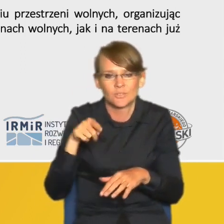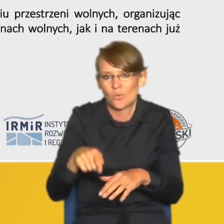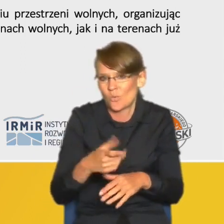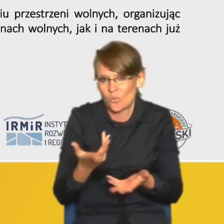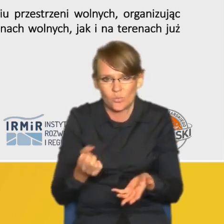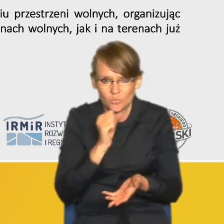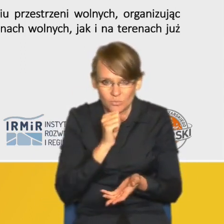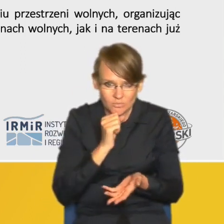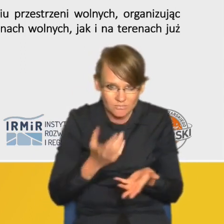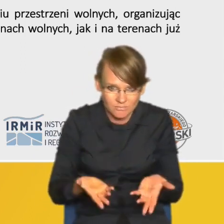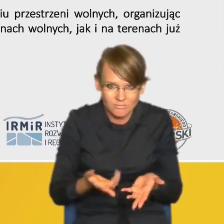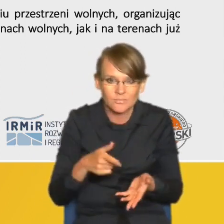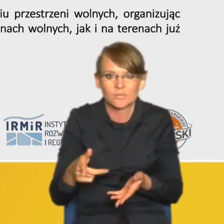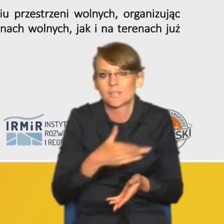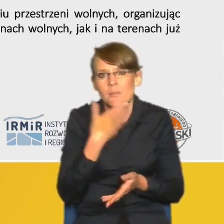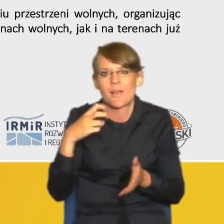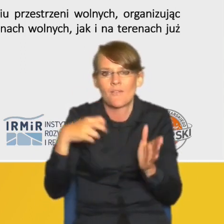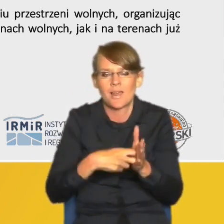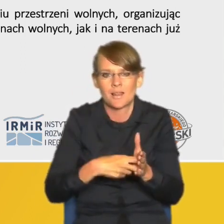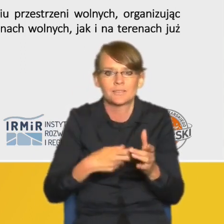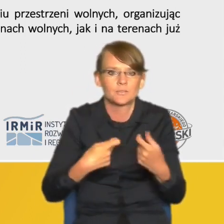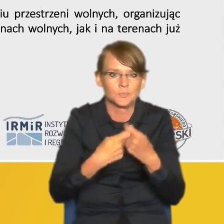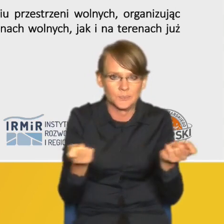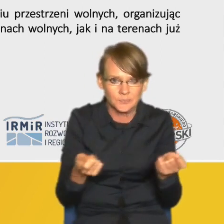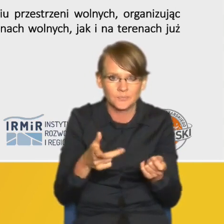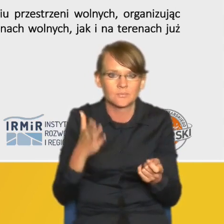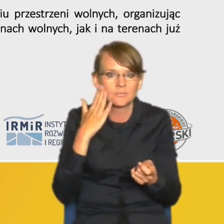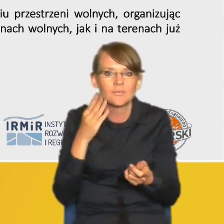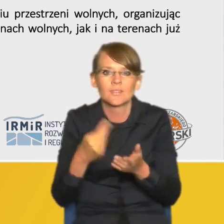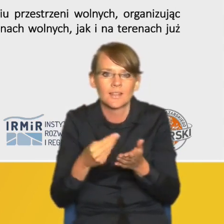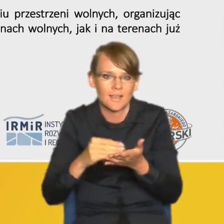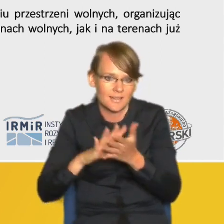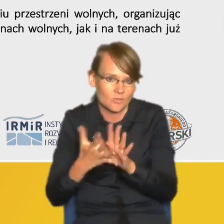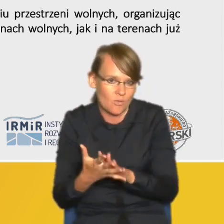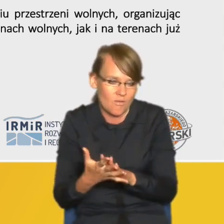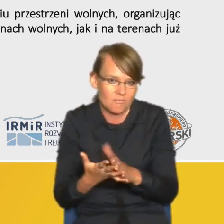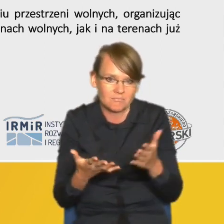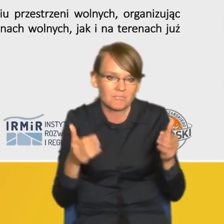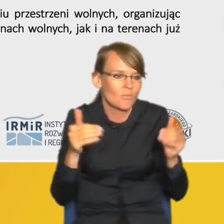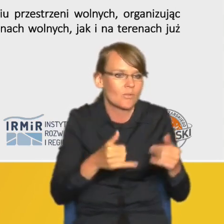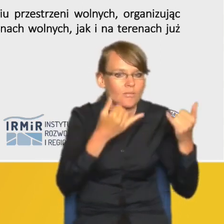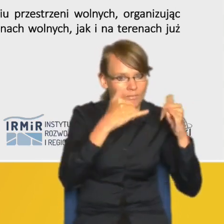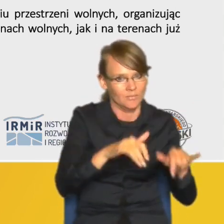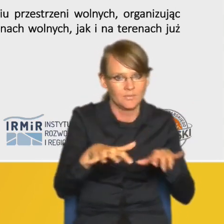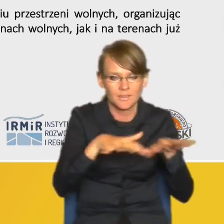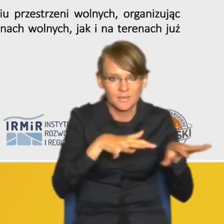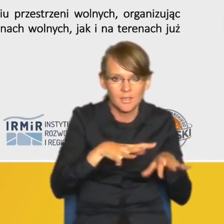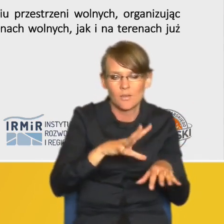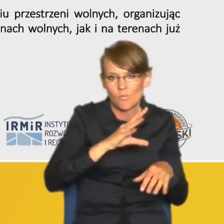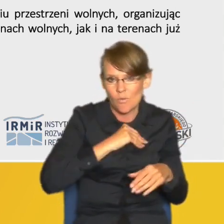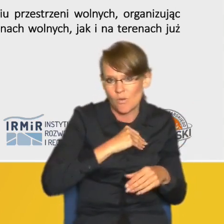dużo że nie byłoby gwarancji sprzedaży tych mieszkań w cenach rynkowych ponieważ gdzieś indziej można wybudować